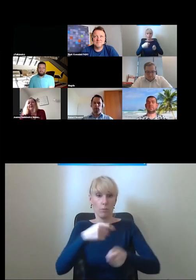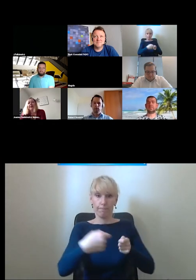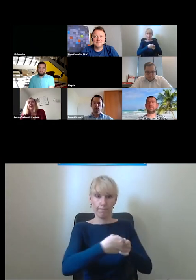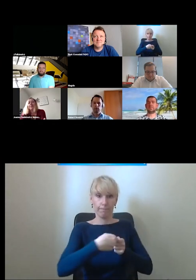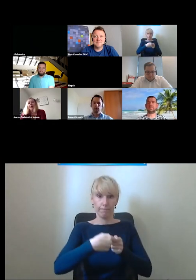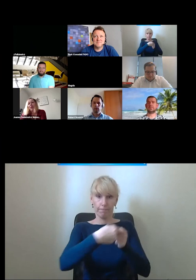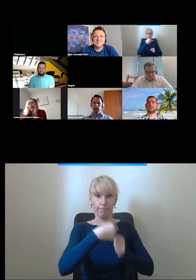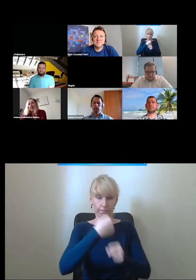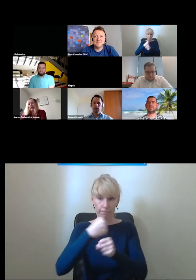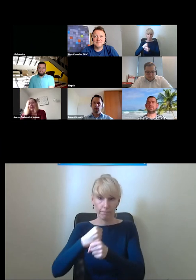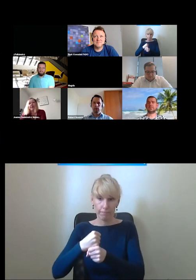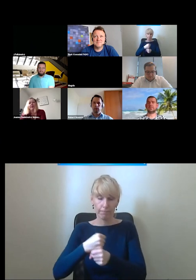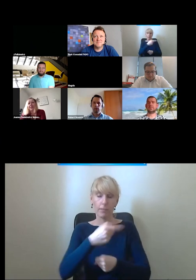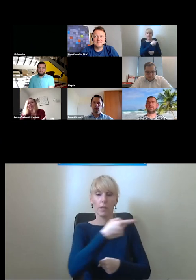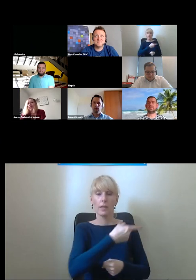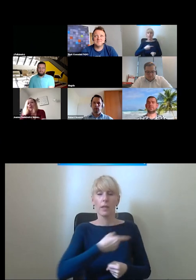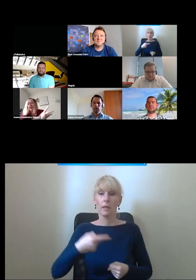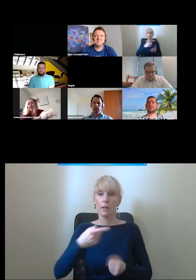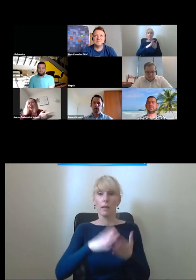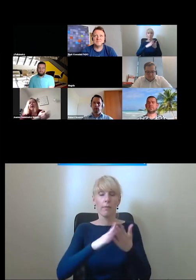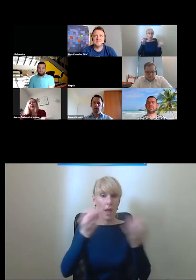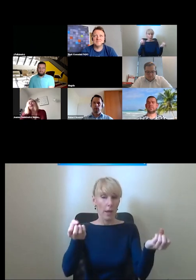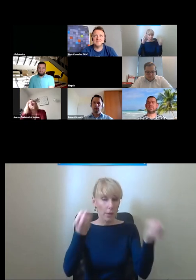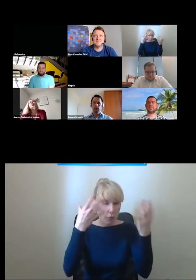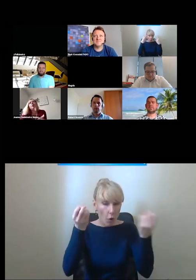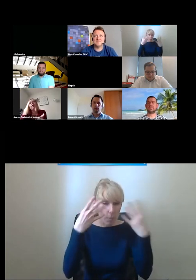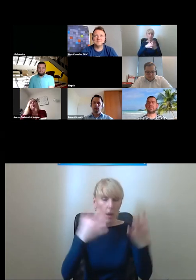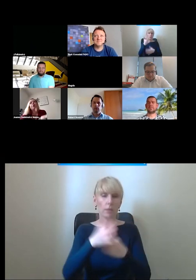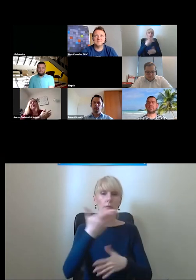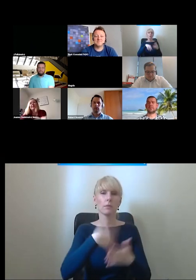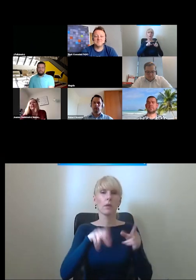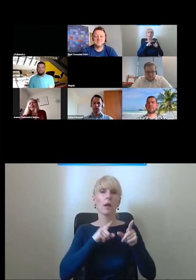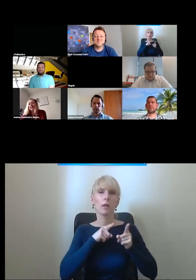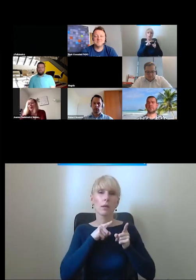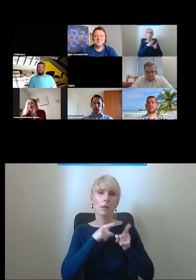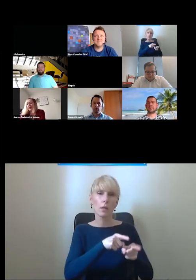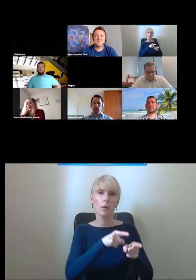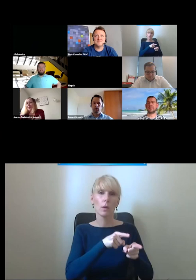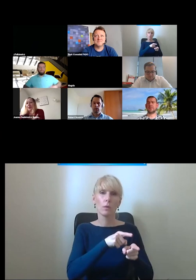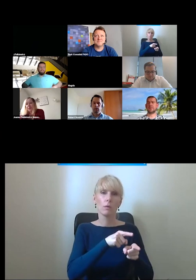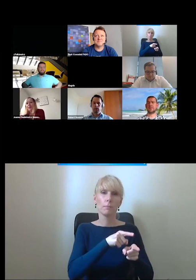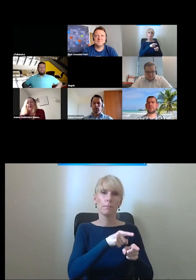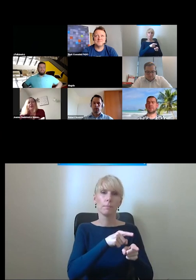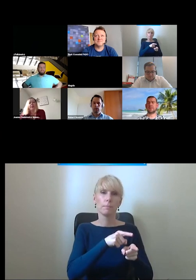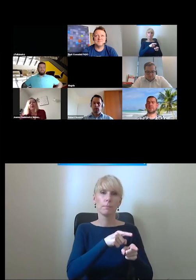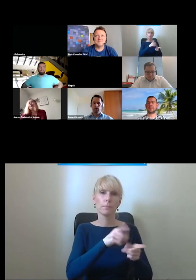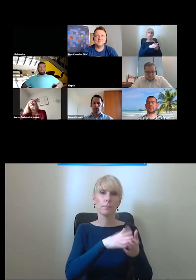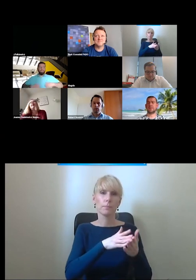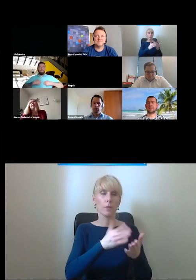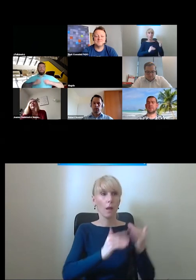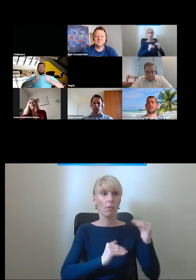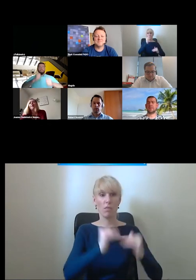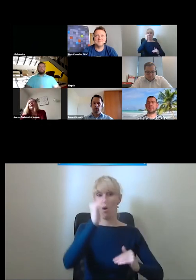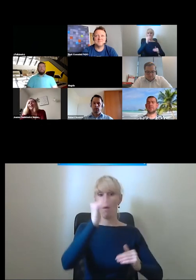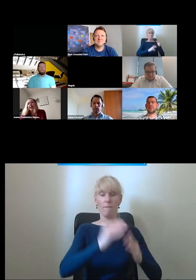informacje mapowe te informacje właśnie kierujące do windy czy podnośnika